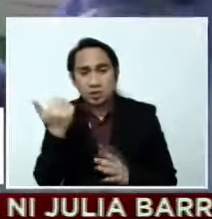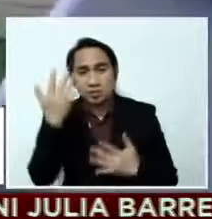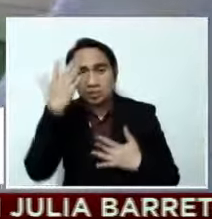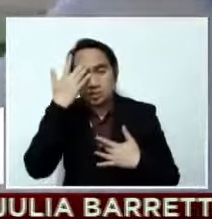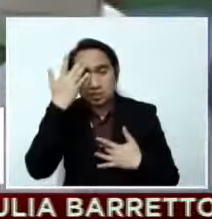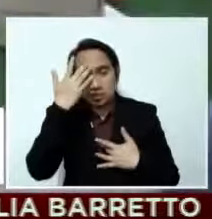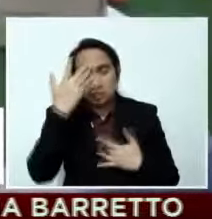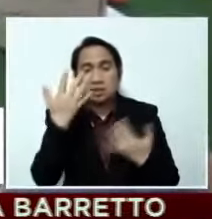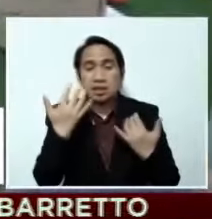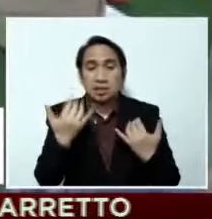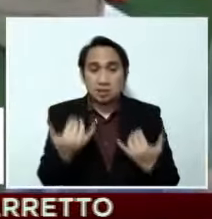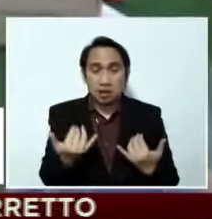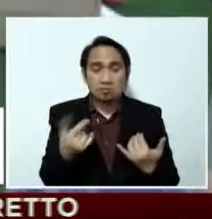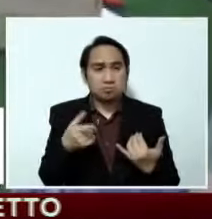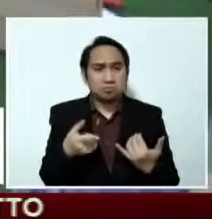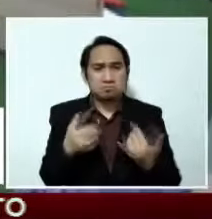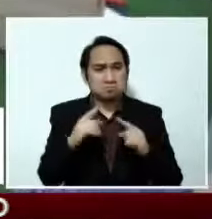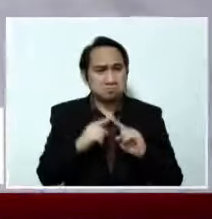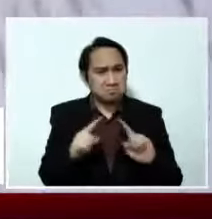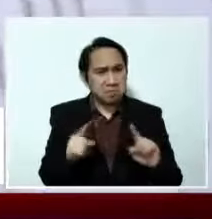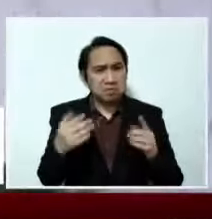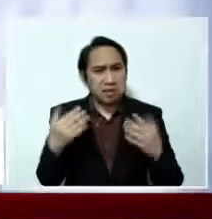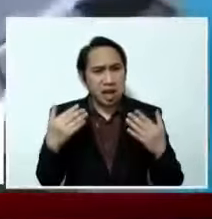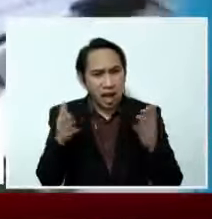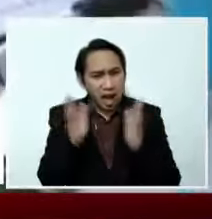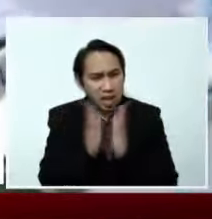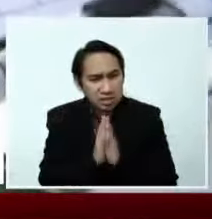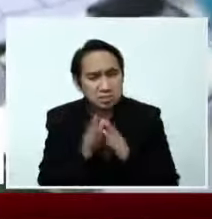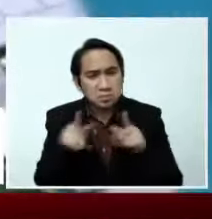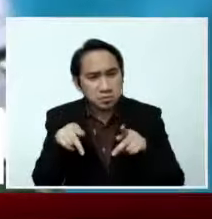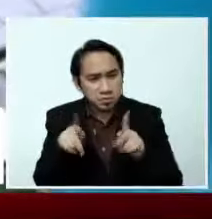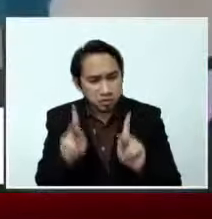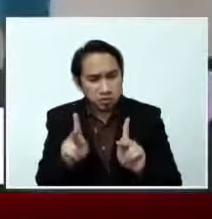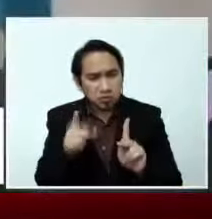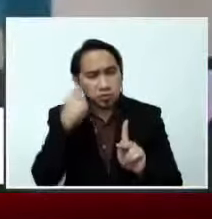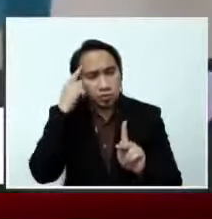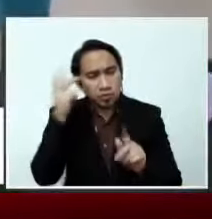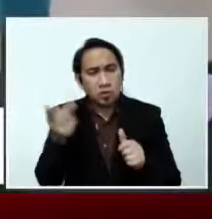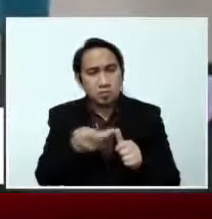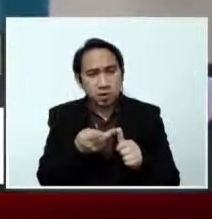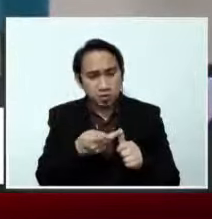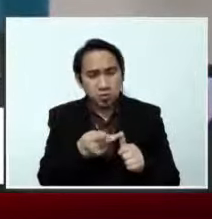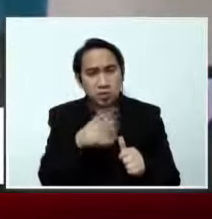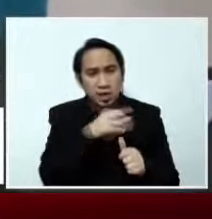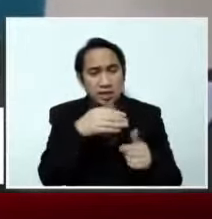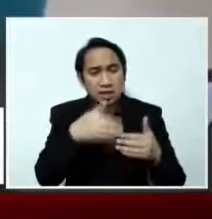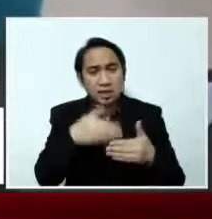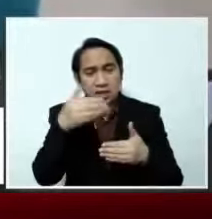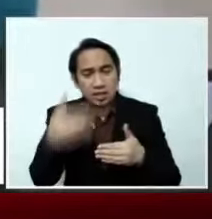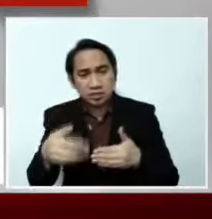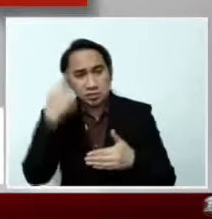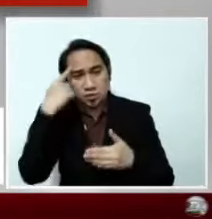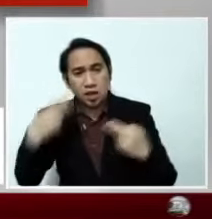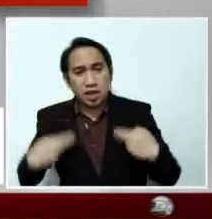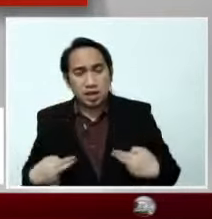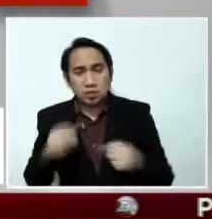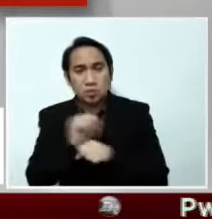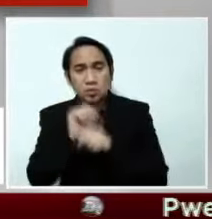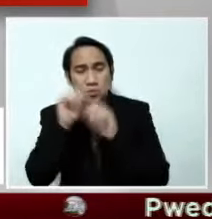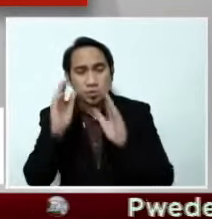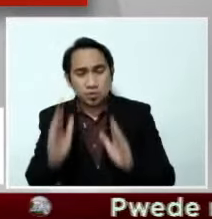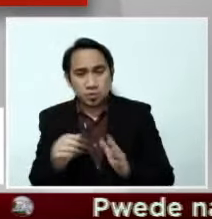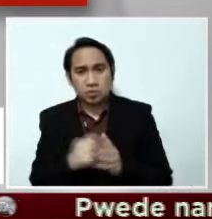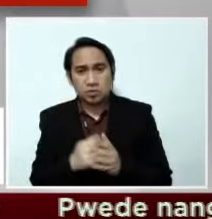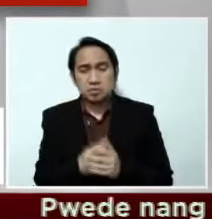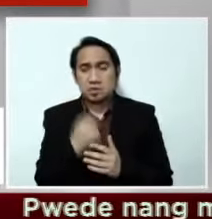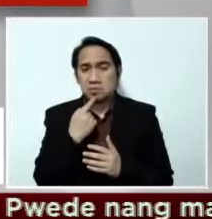Pero ay pinaalam umano sa DOH Regional Office na magbabakuna ng priority sectors kasunod ng health workers. Kilosop ko po yung